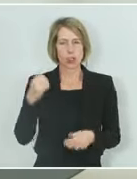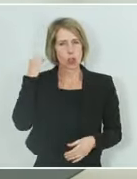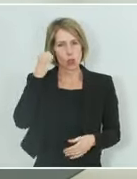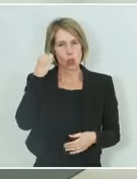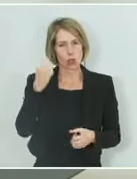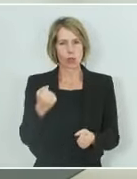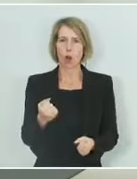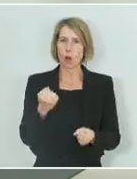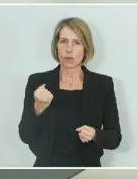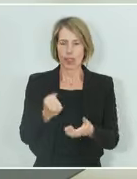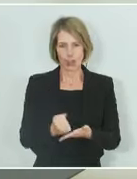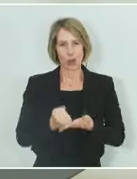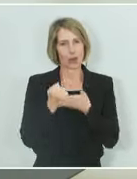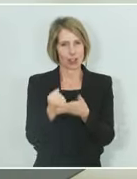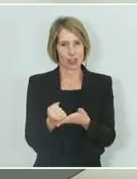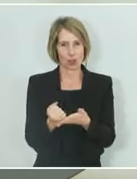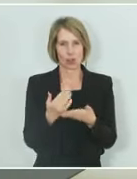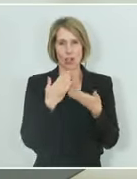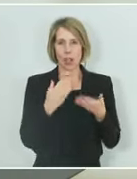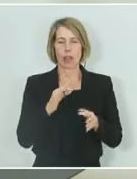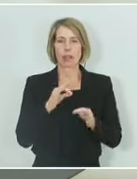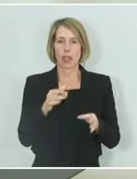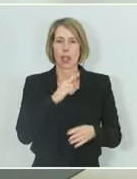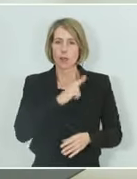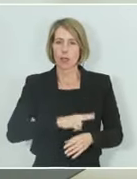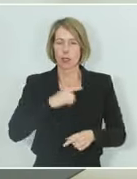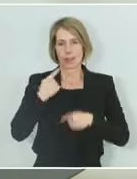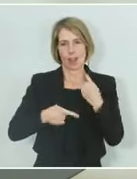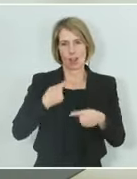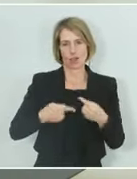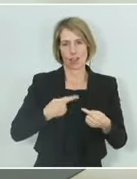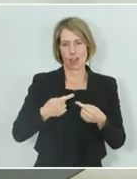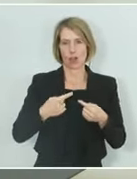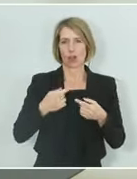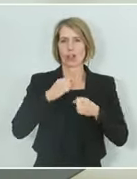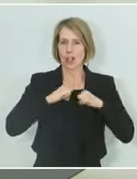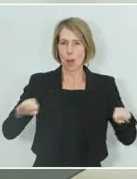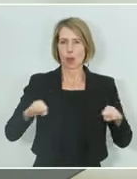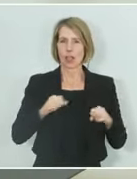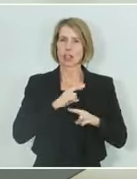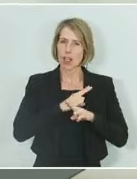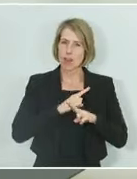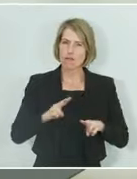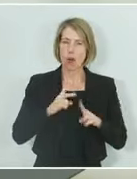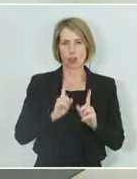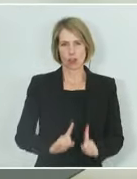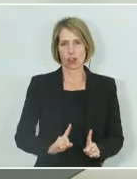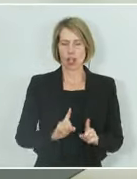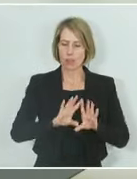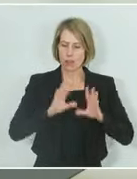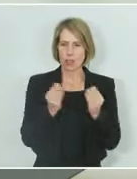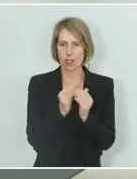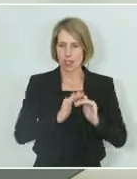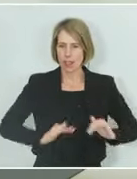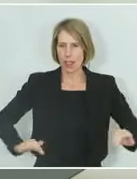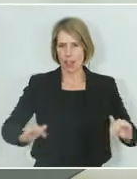Wir danken Ihnen für den Beitrag zu Frieden, Entwicklung, Demokratie und Wohlstand für unser Land und die ganze Region. Von den